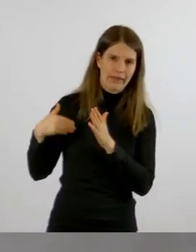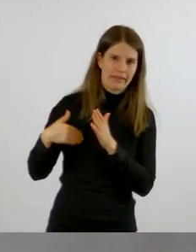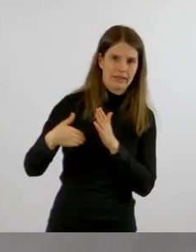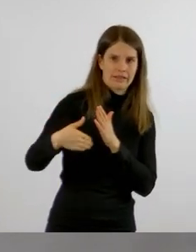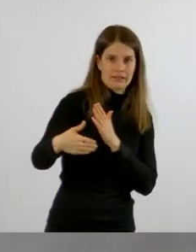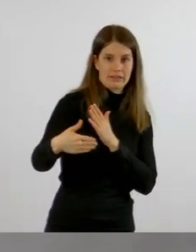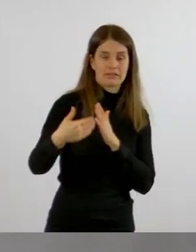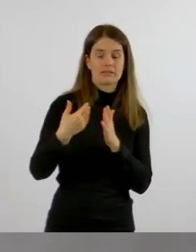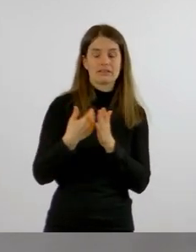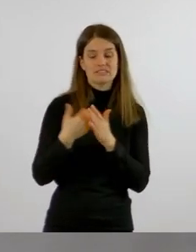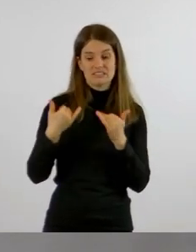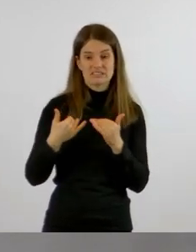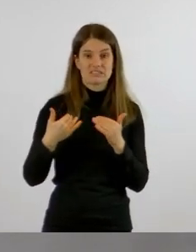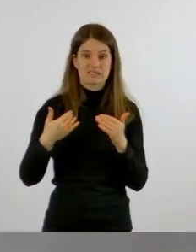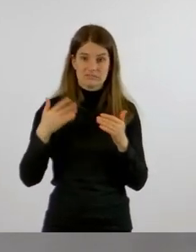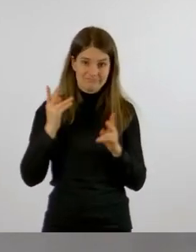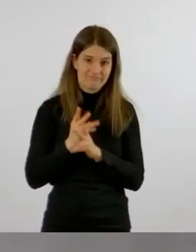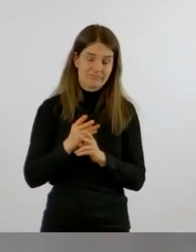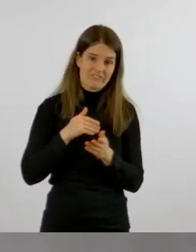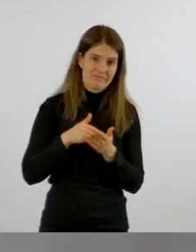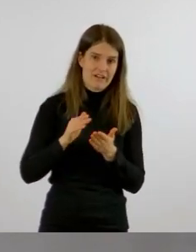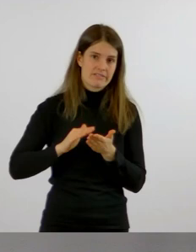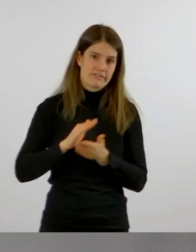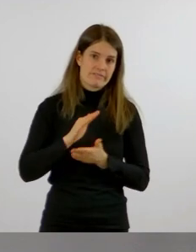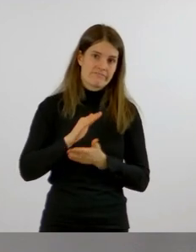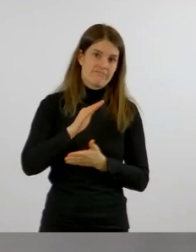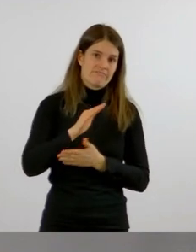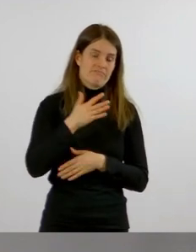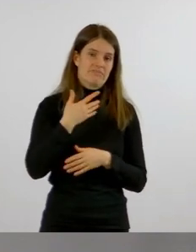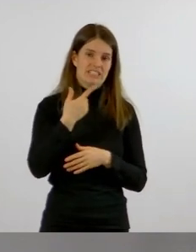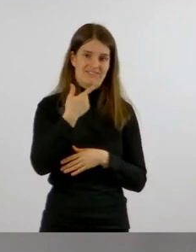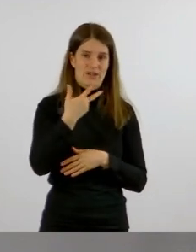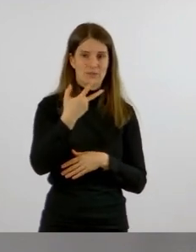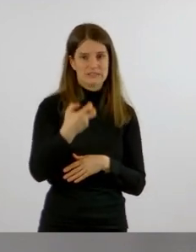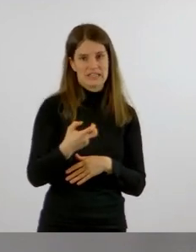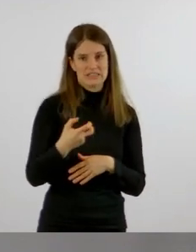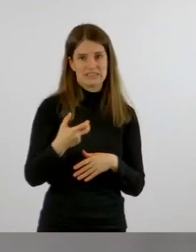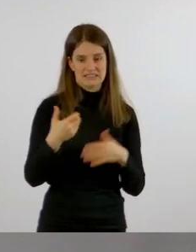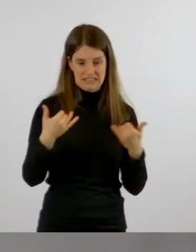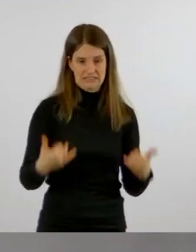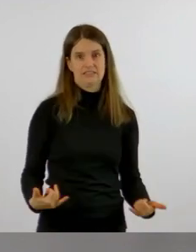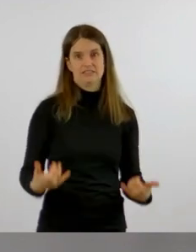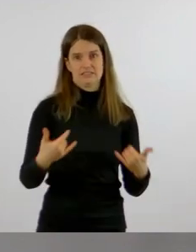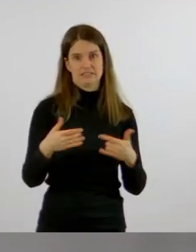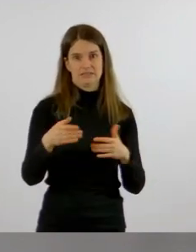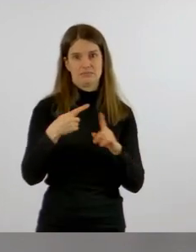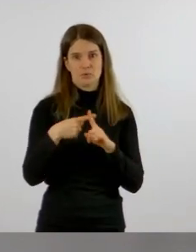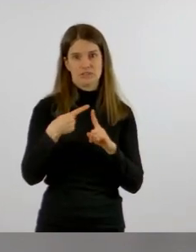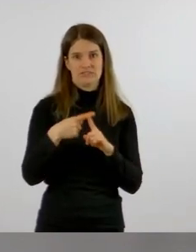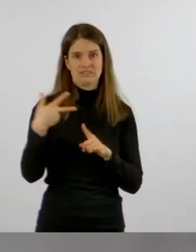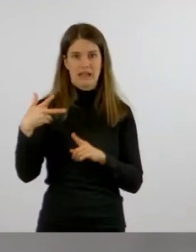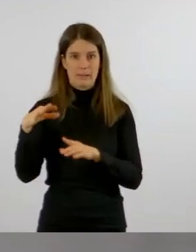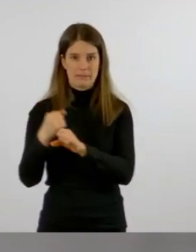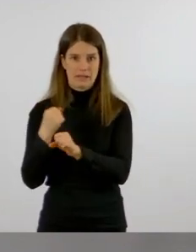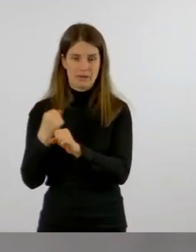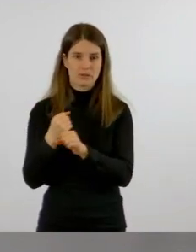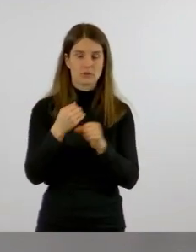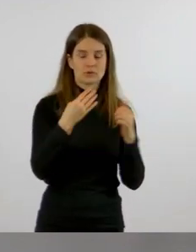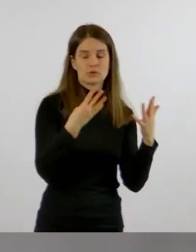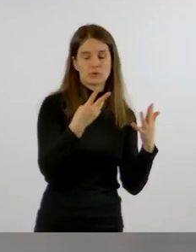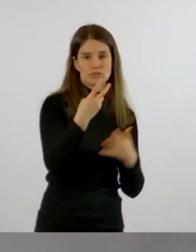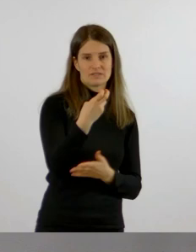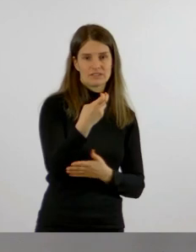32 Infektionsfälle. sind dort nachgewiesen worden. Drei Mitarbeiterinnen und 29 Bewohner